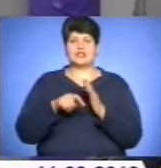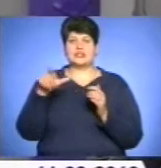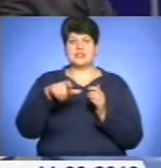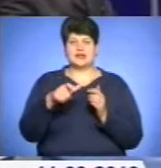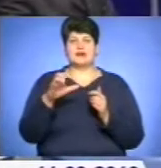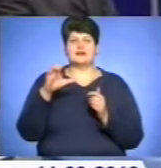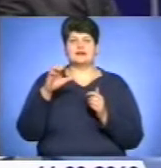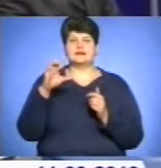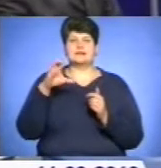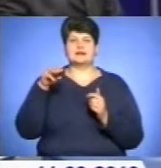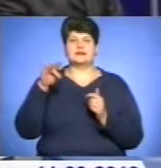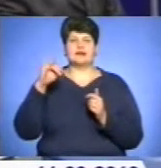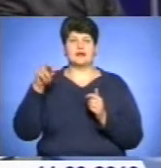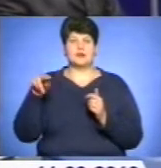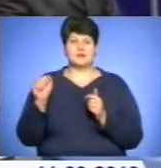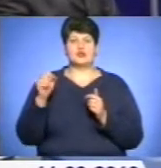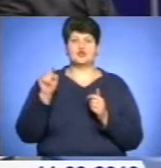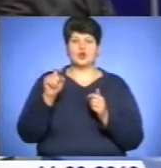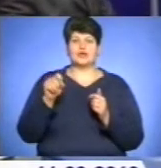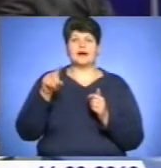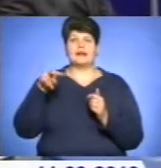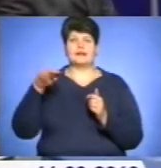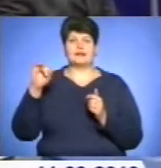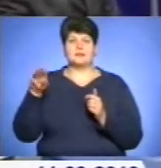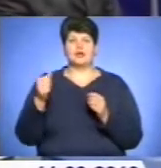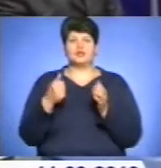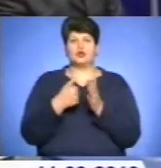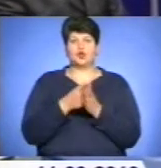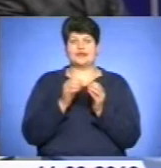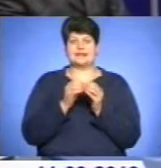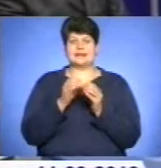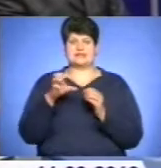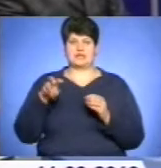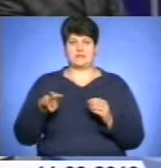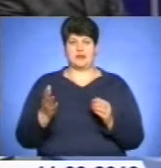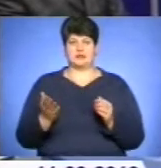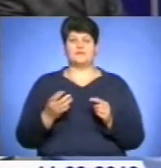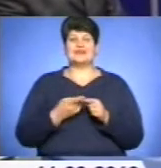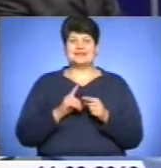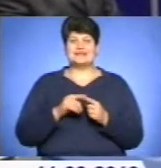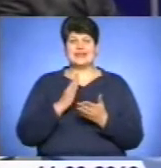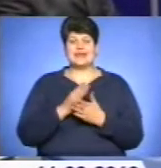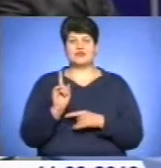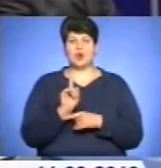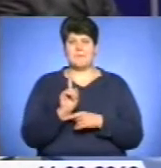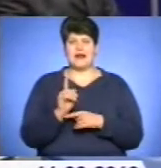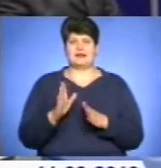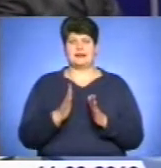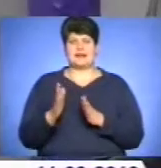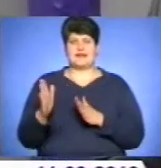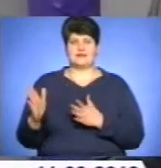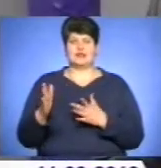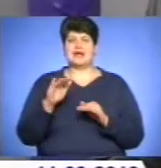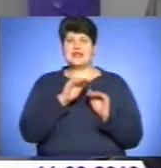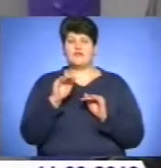стрипа, золота липа, серед, відповідно до 10 сантиметрів. Це є нормальний рівень води, тому що до